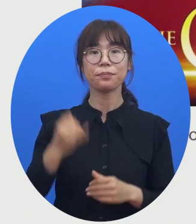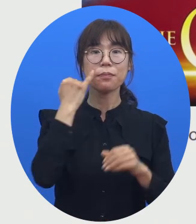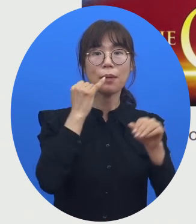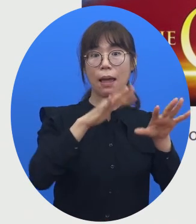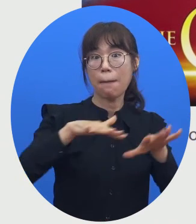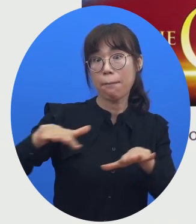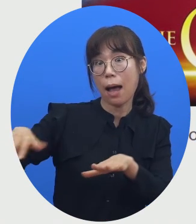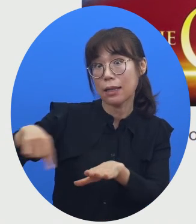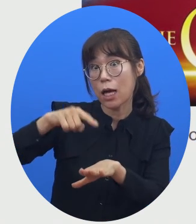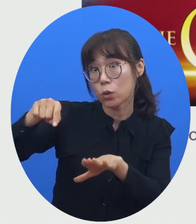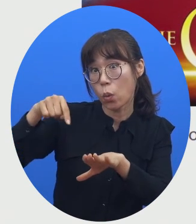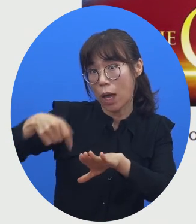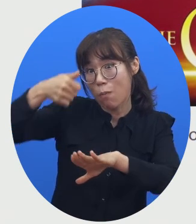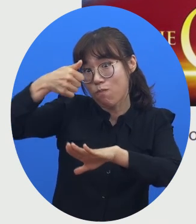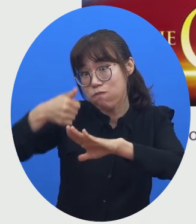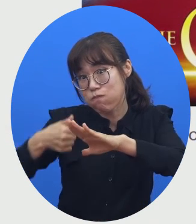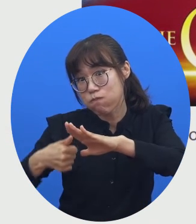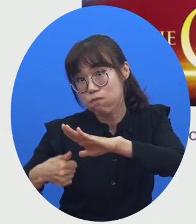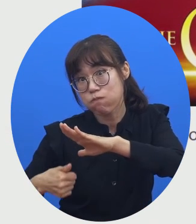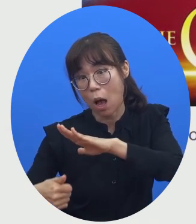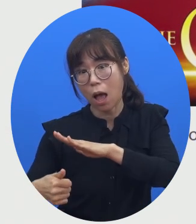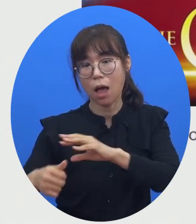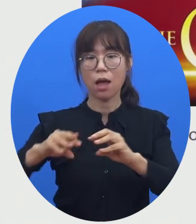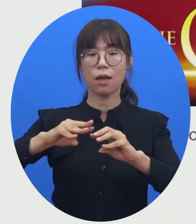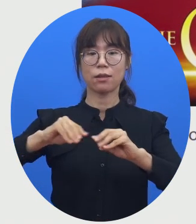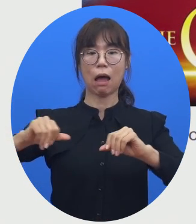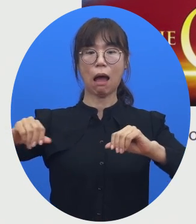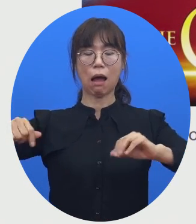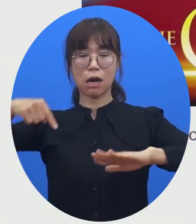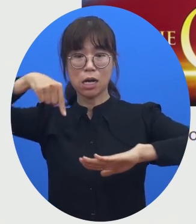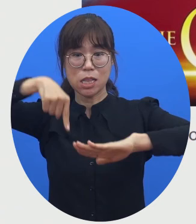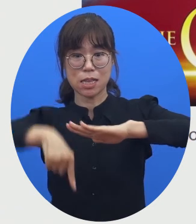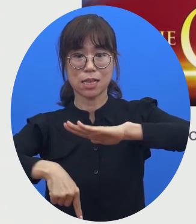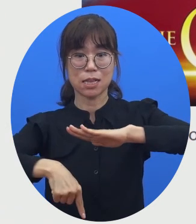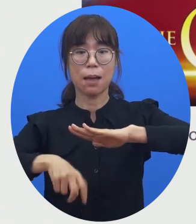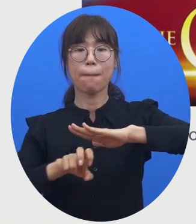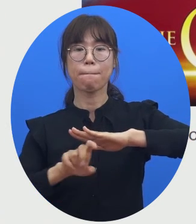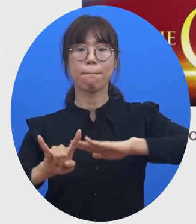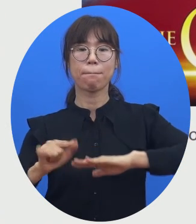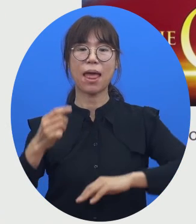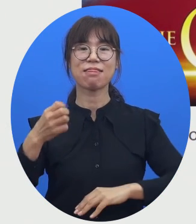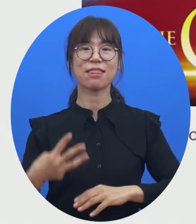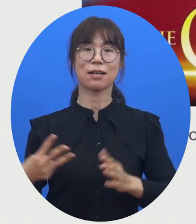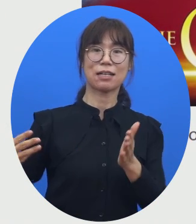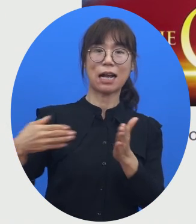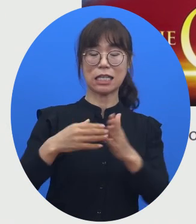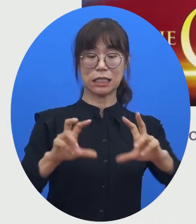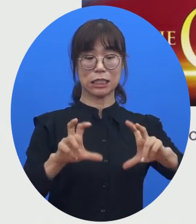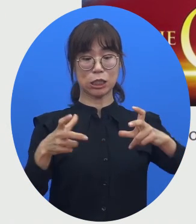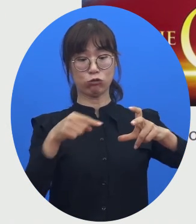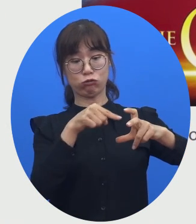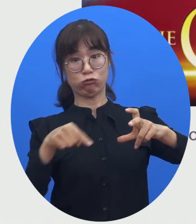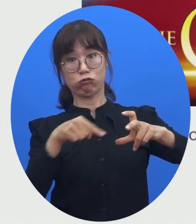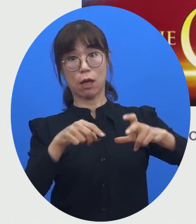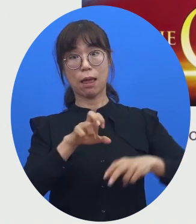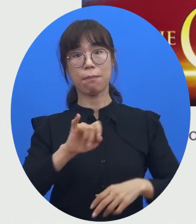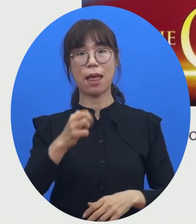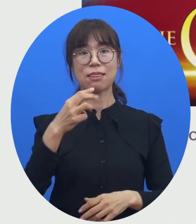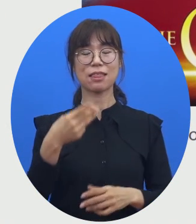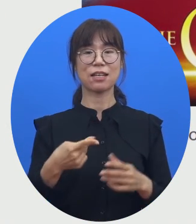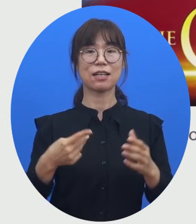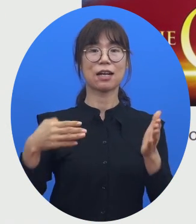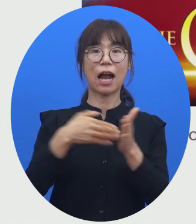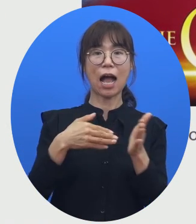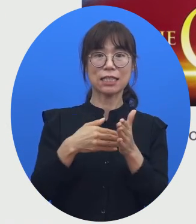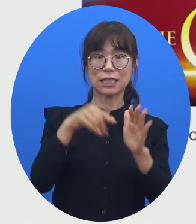바닷속을 들어가서 그리고 지각을 뚫고 들어가서 맨틀까지 들어갔다가 탐사를 끝내고 온 탐사선이